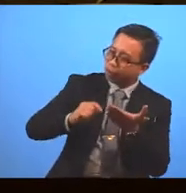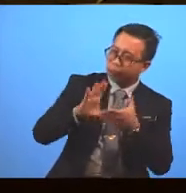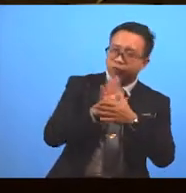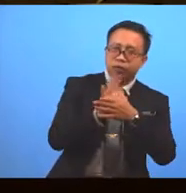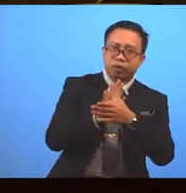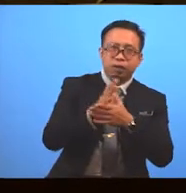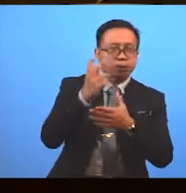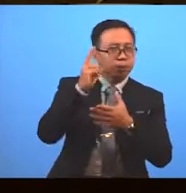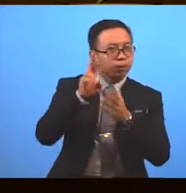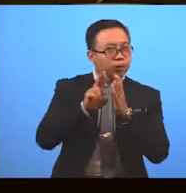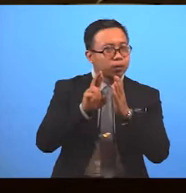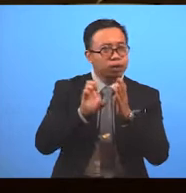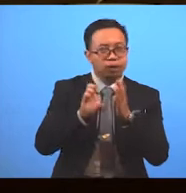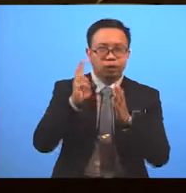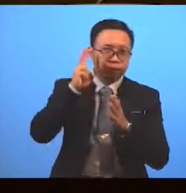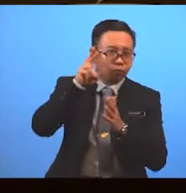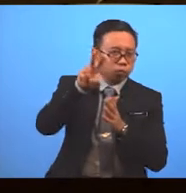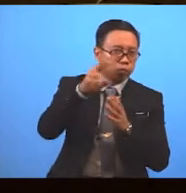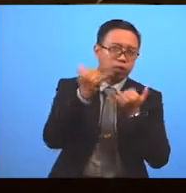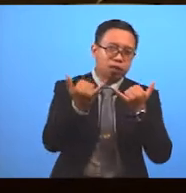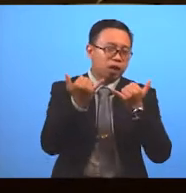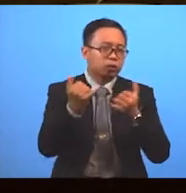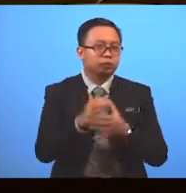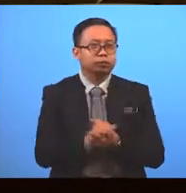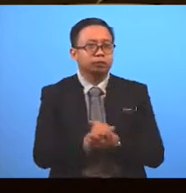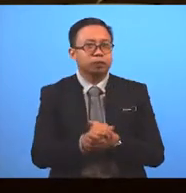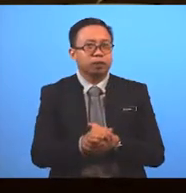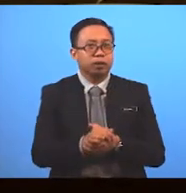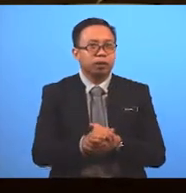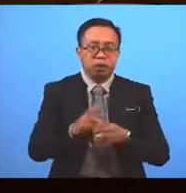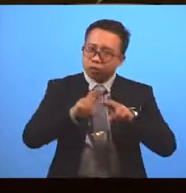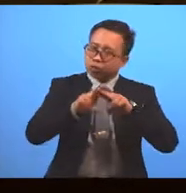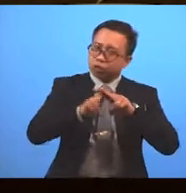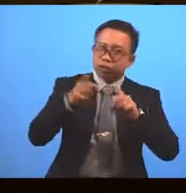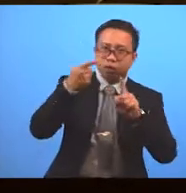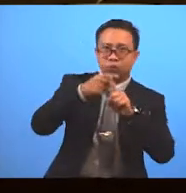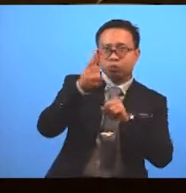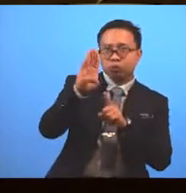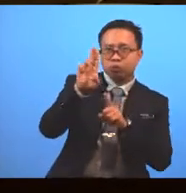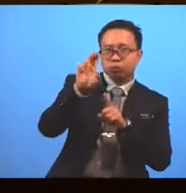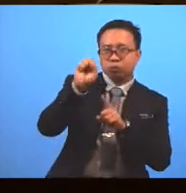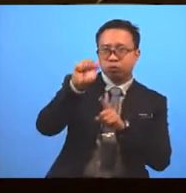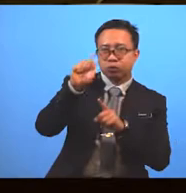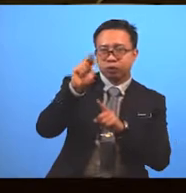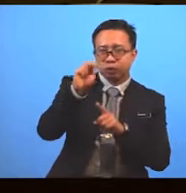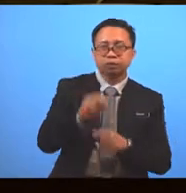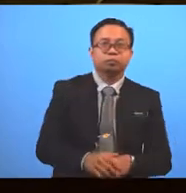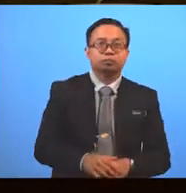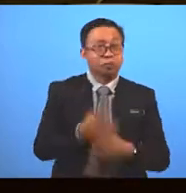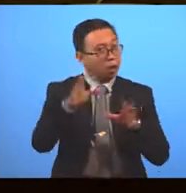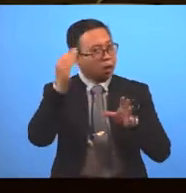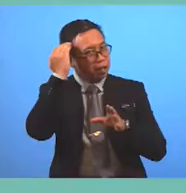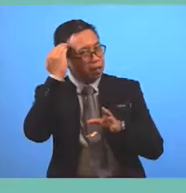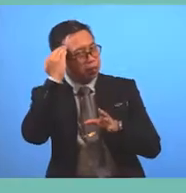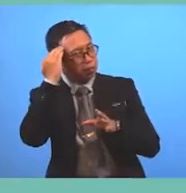I choose a movie Train to Busan I bet most of you have watched Or heard about this